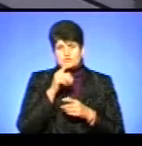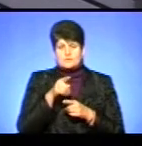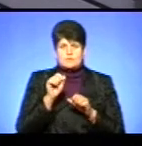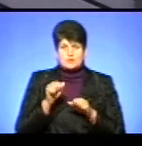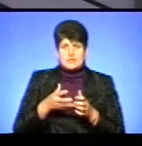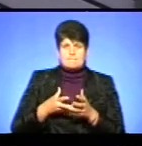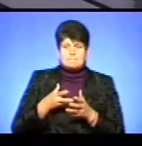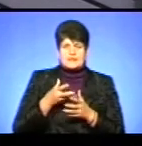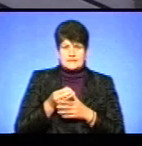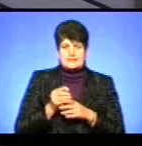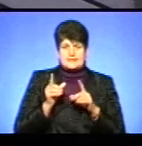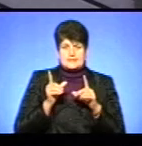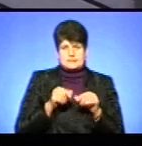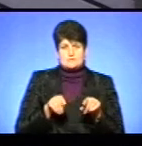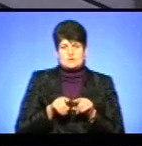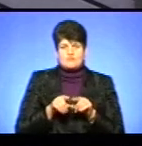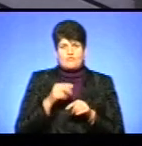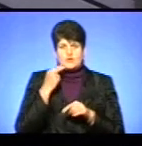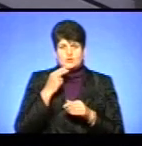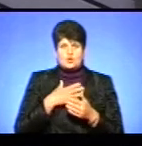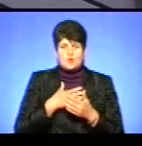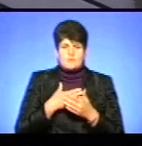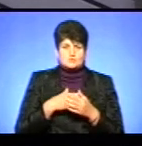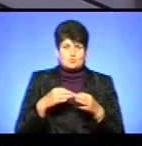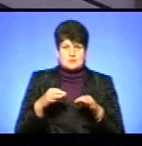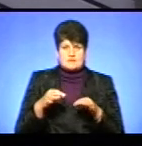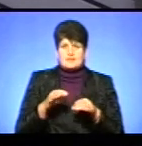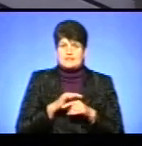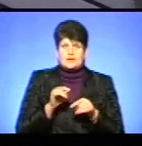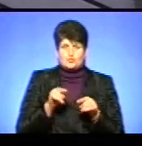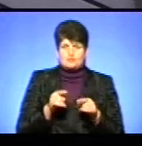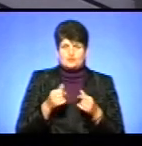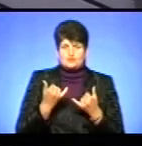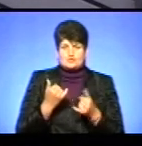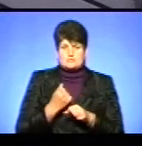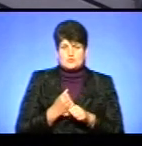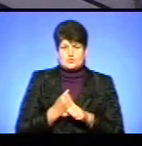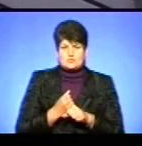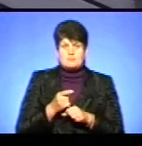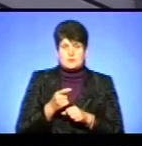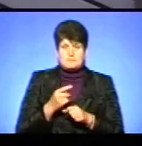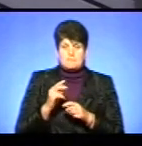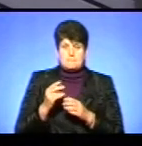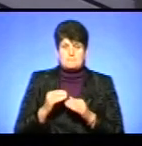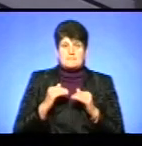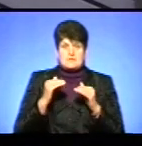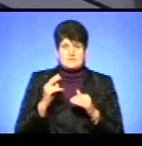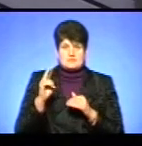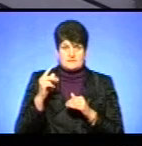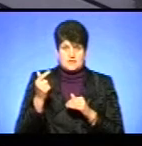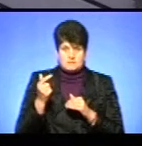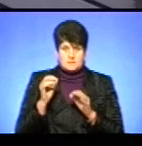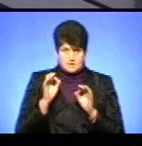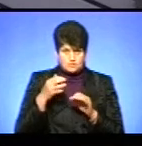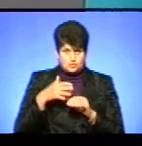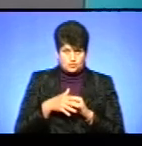платити і їздити однозначно в кращому громадському посильському транспорті, не тому, що вже сьогодні працює. Тобто ми піднімаємо на 2 гривні проїзд. Чи